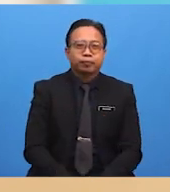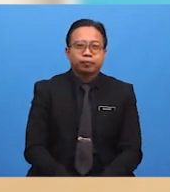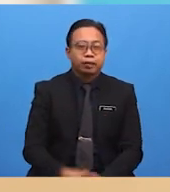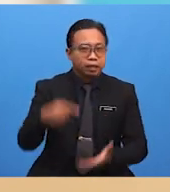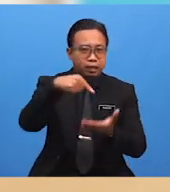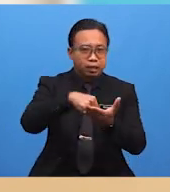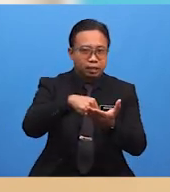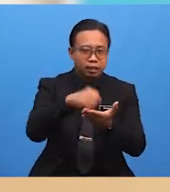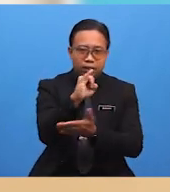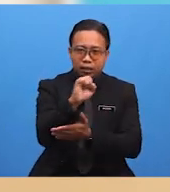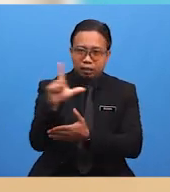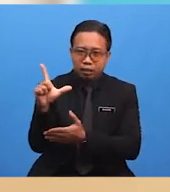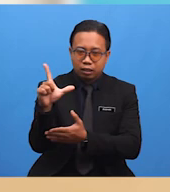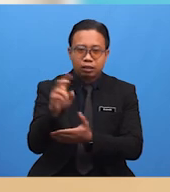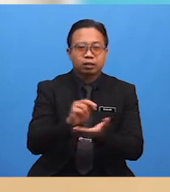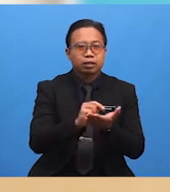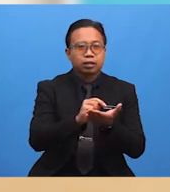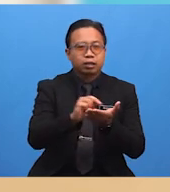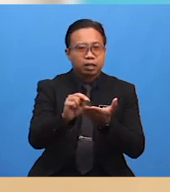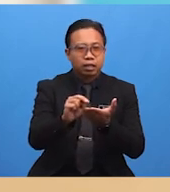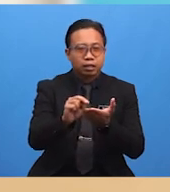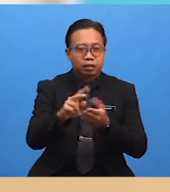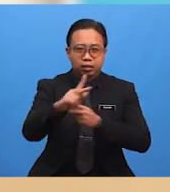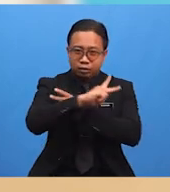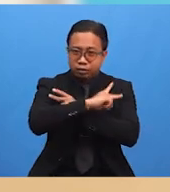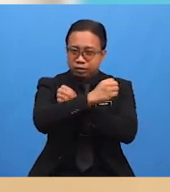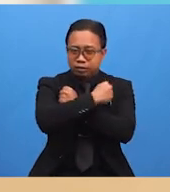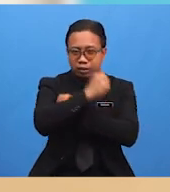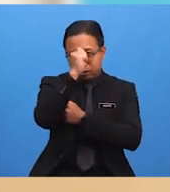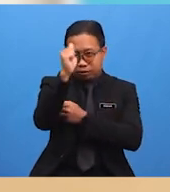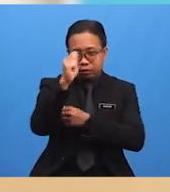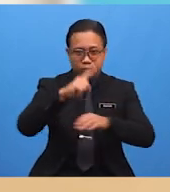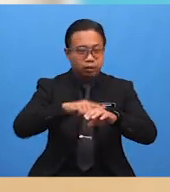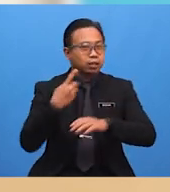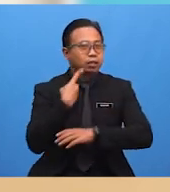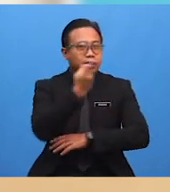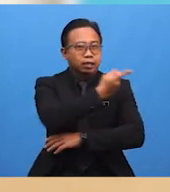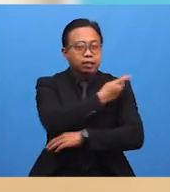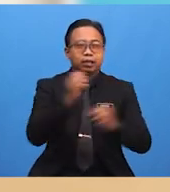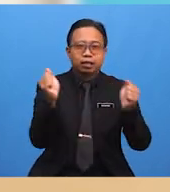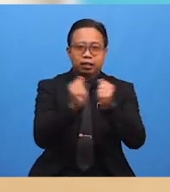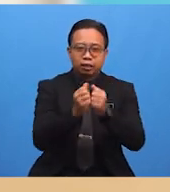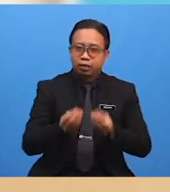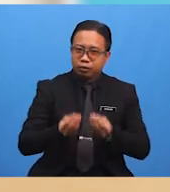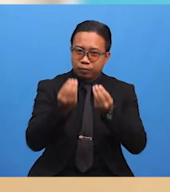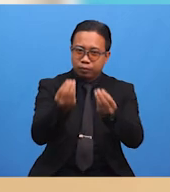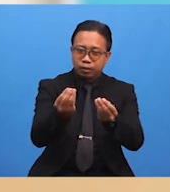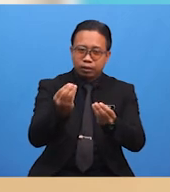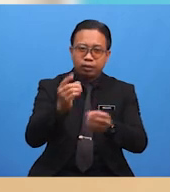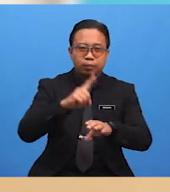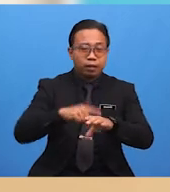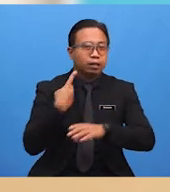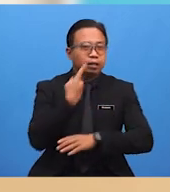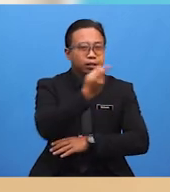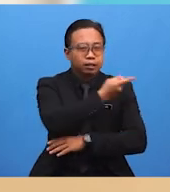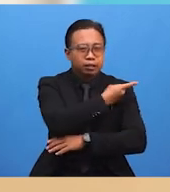Inilah nilai kasih sayang Allah terhadap kita dengan mengurniakan kepada kita